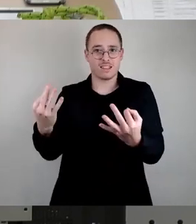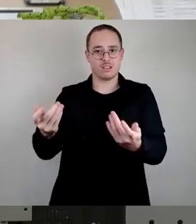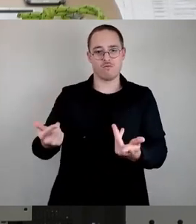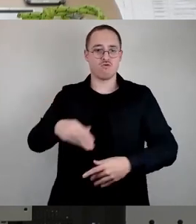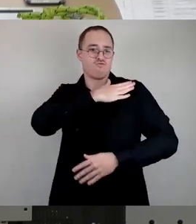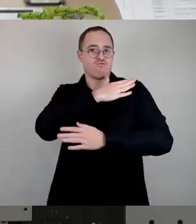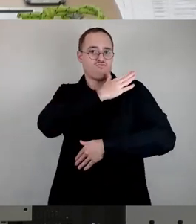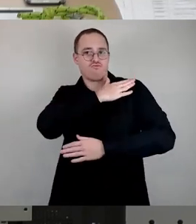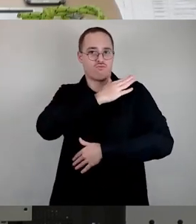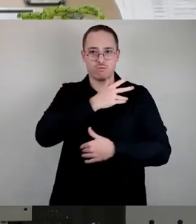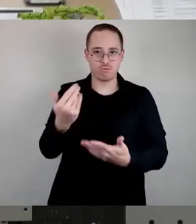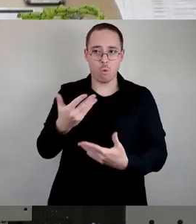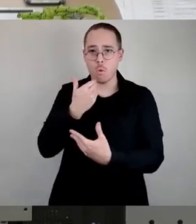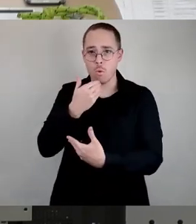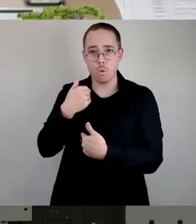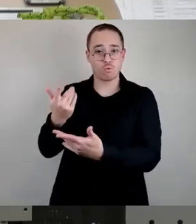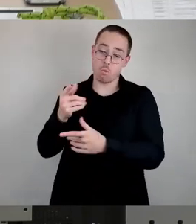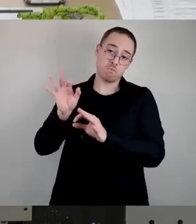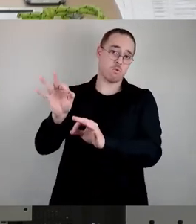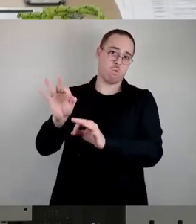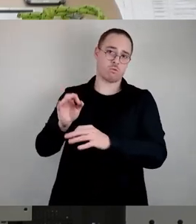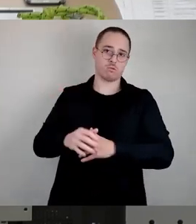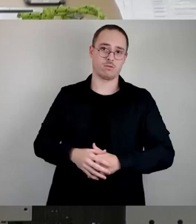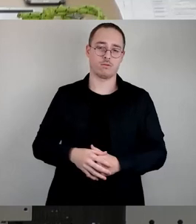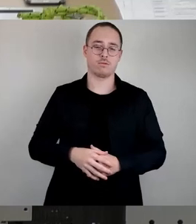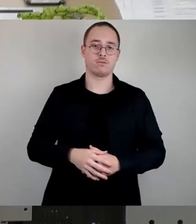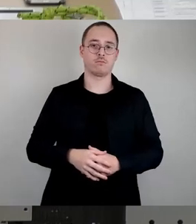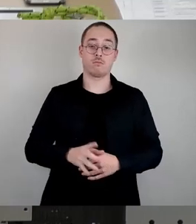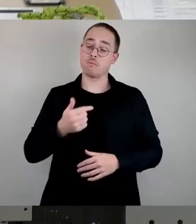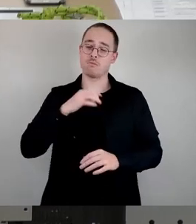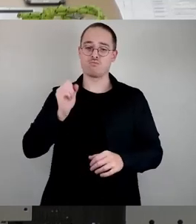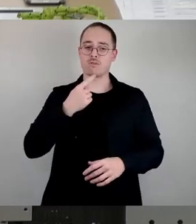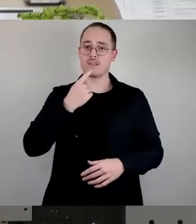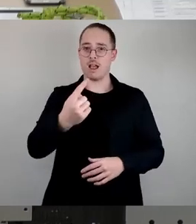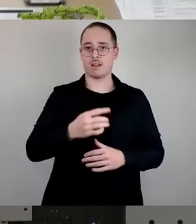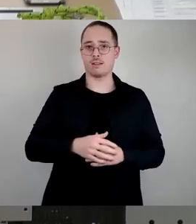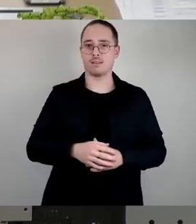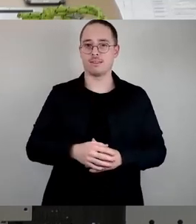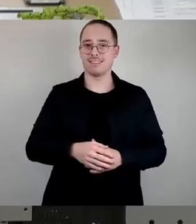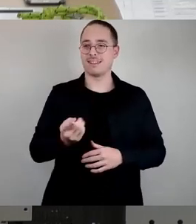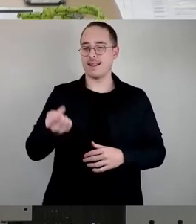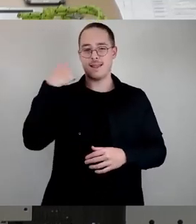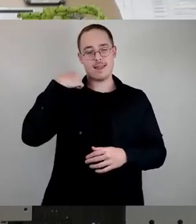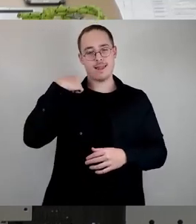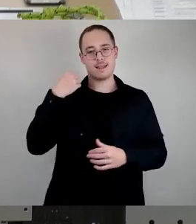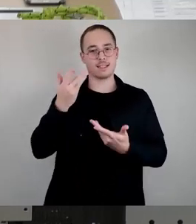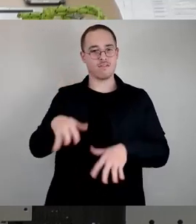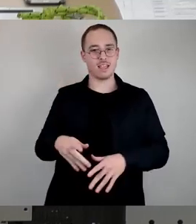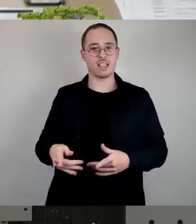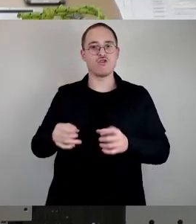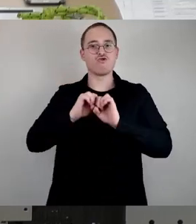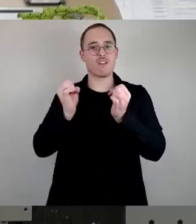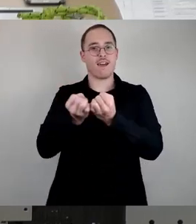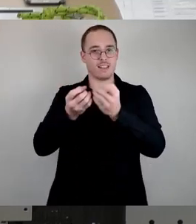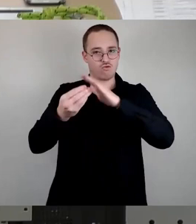Passagen denken, zumal angesichts der jüngsten staatlich unterstützten Kundgebungen gegen die AfD, auch diese heutigen sogenannten